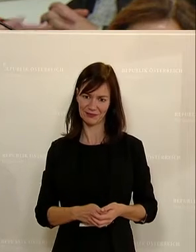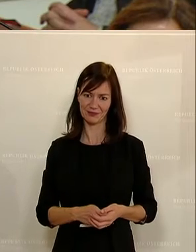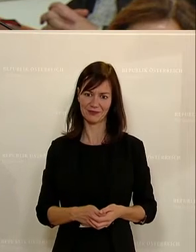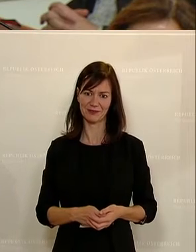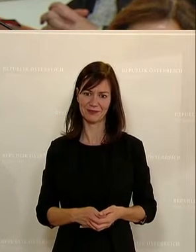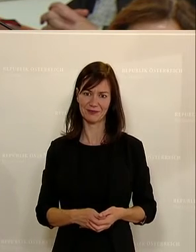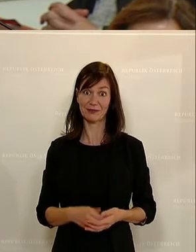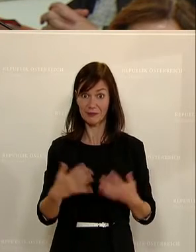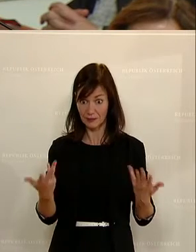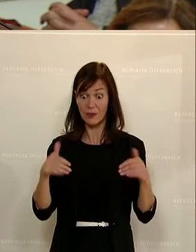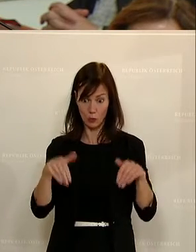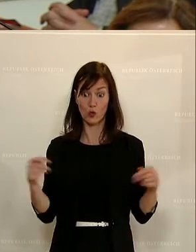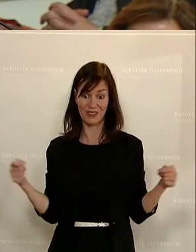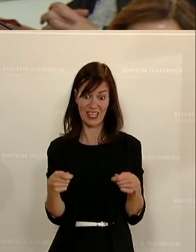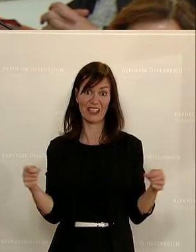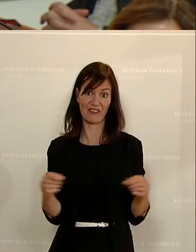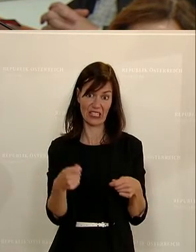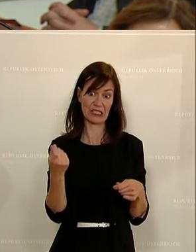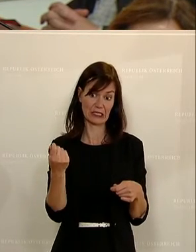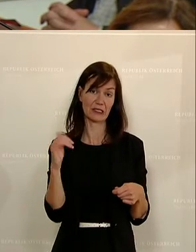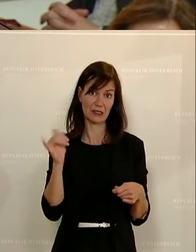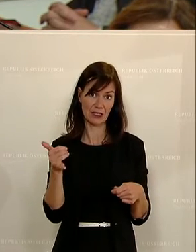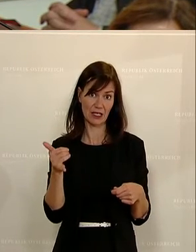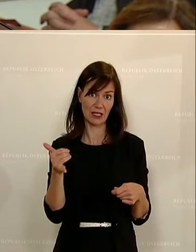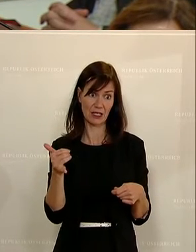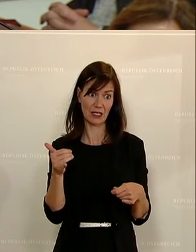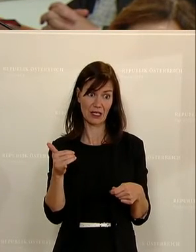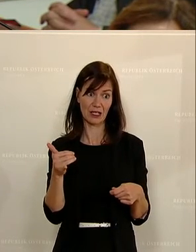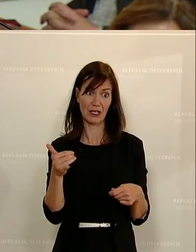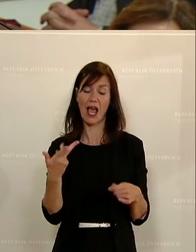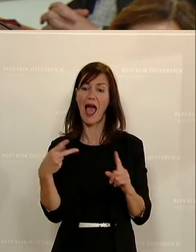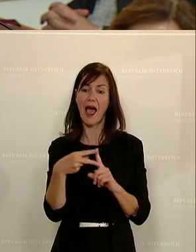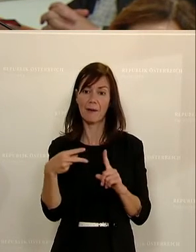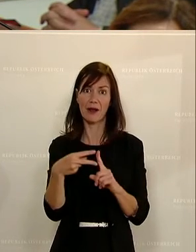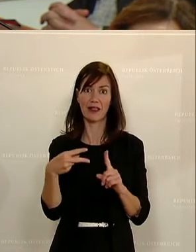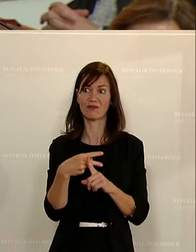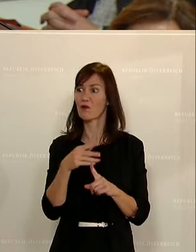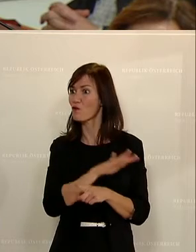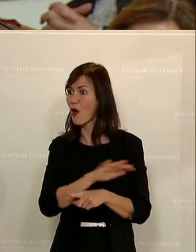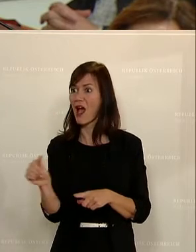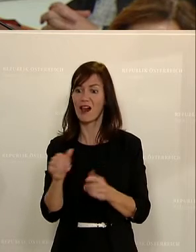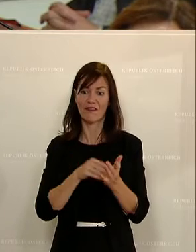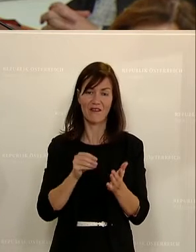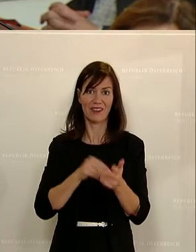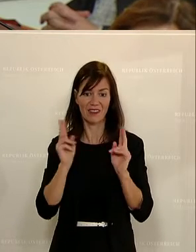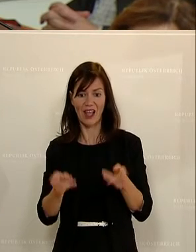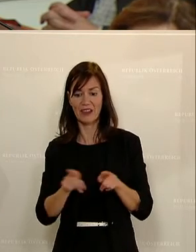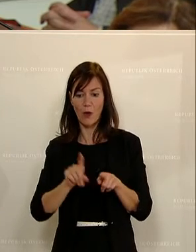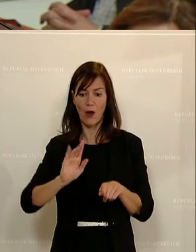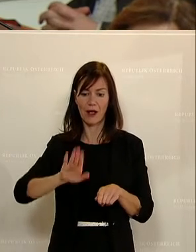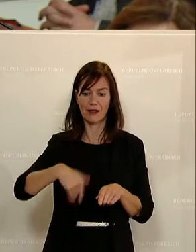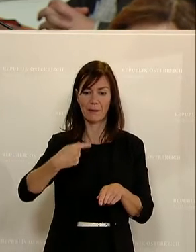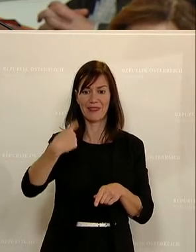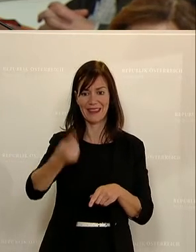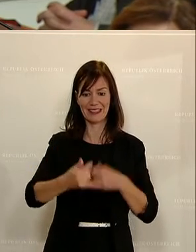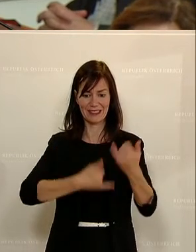wir investieren in die neue Usability dieser verschiedenen Applikationen. Dafür investieren wir auch im kommenden Jahr, allein in der UG